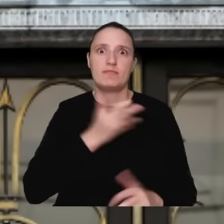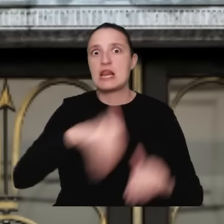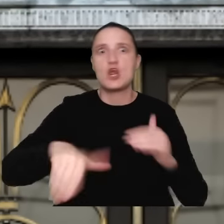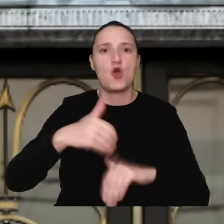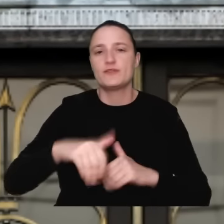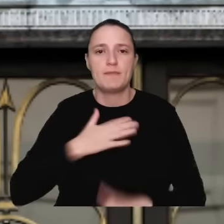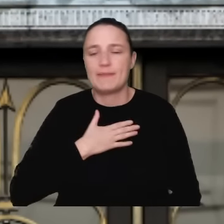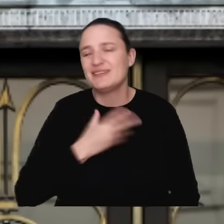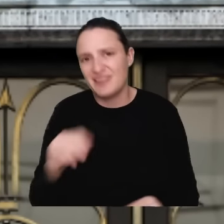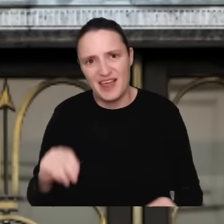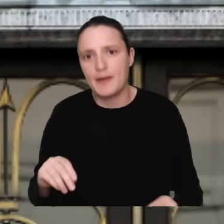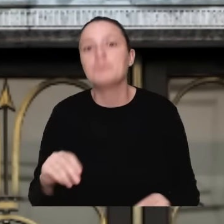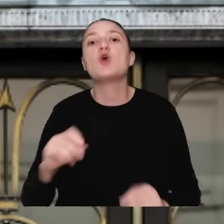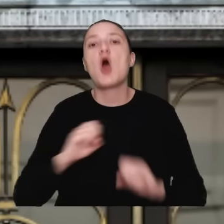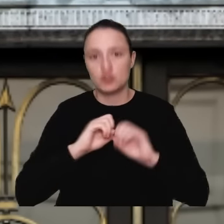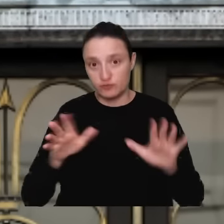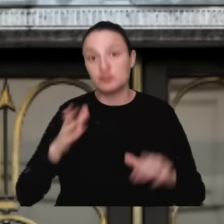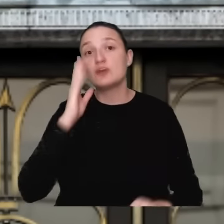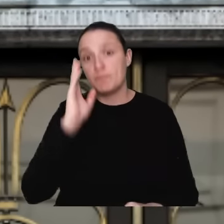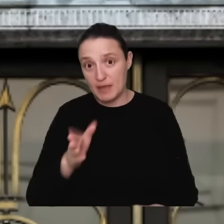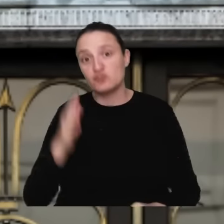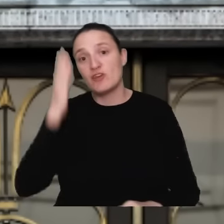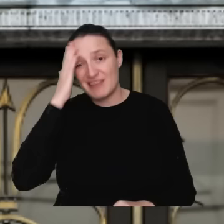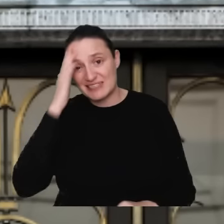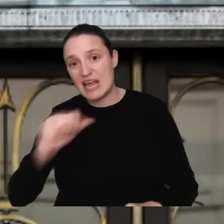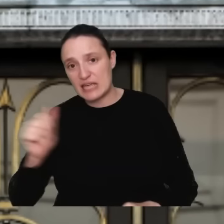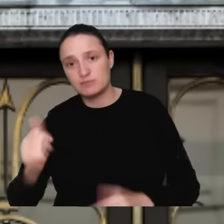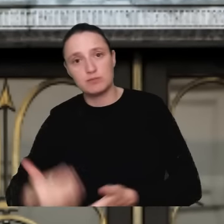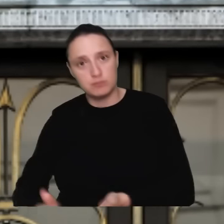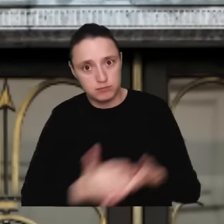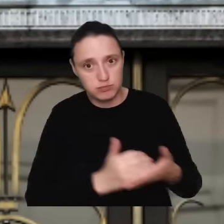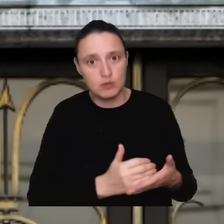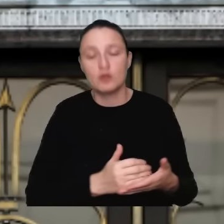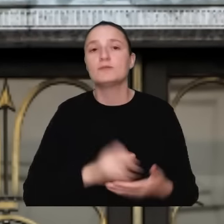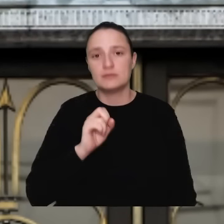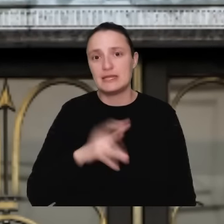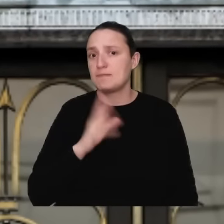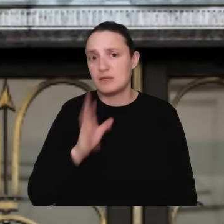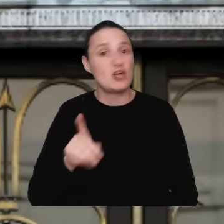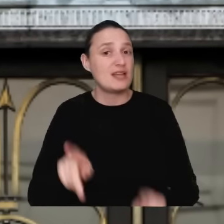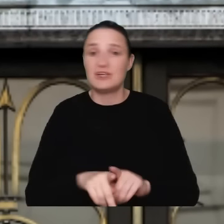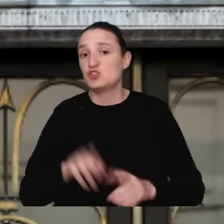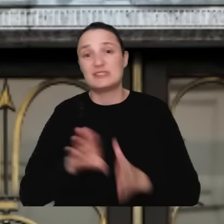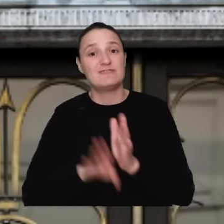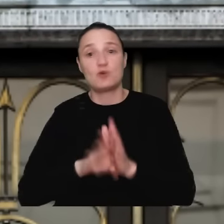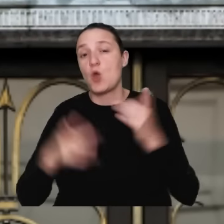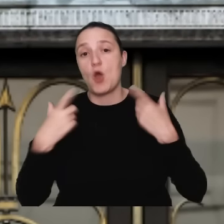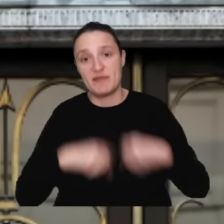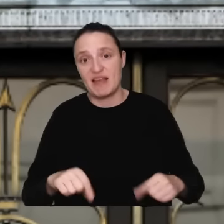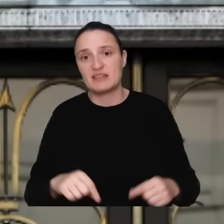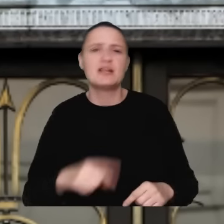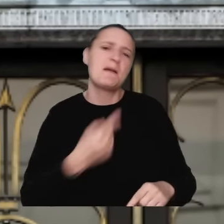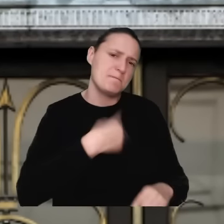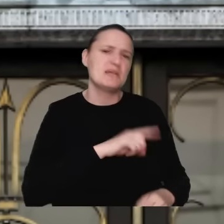oczywiście będziemy się posiłkować wiedzą ekspertów, będziemy się posiłkować wiedzą też i zwykłych obywateli. Sami też jesteście ekspertami zresztą.